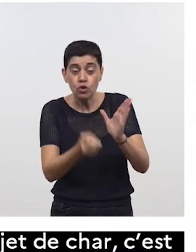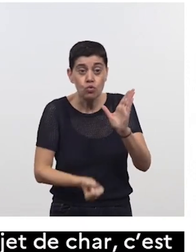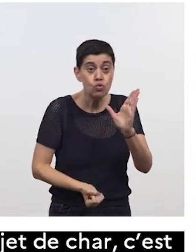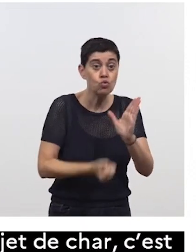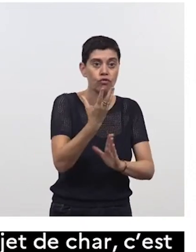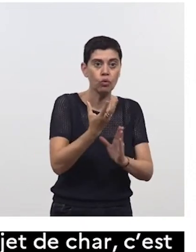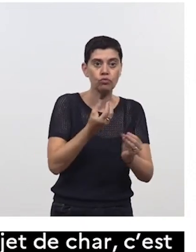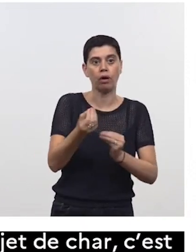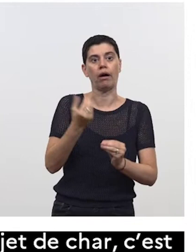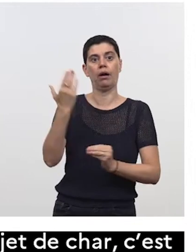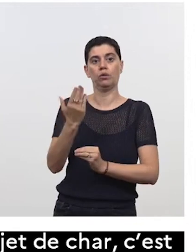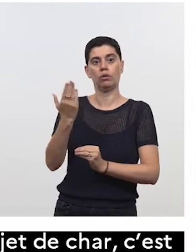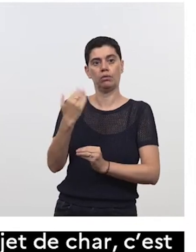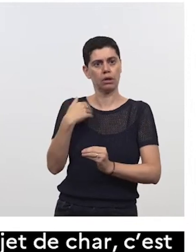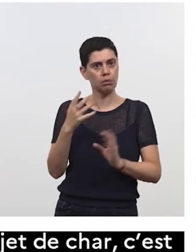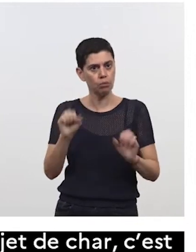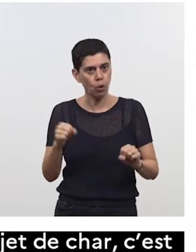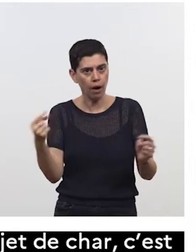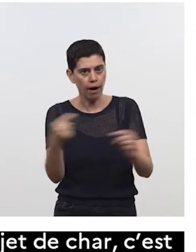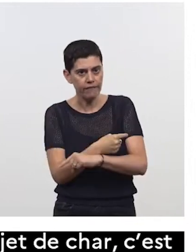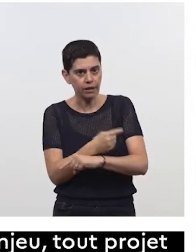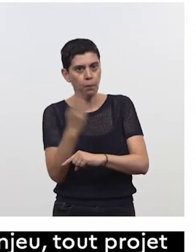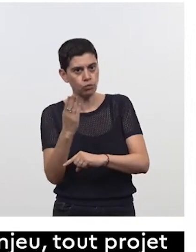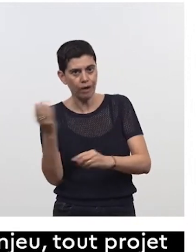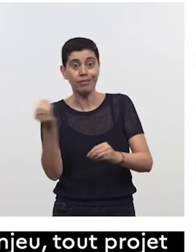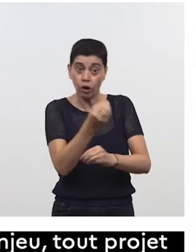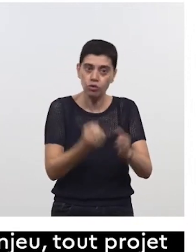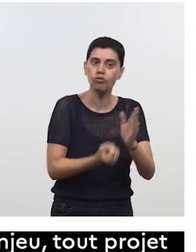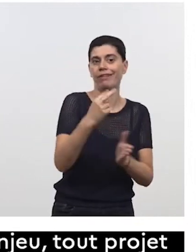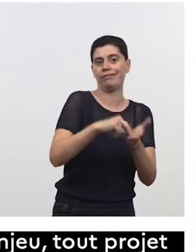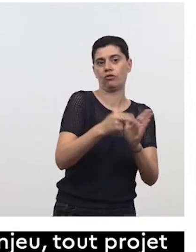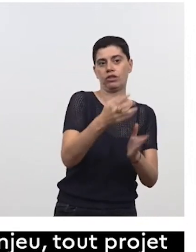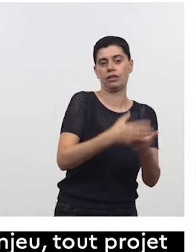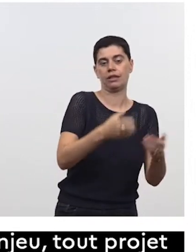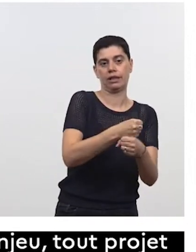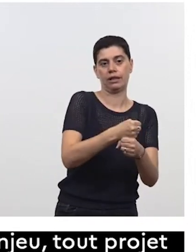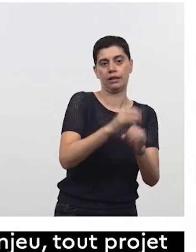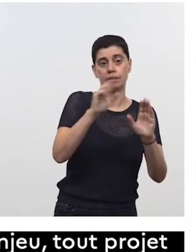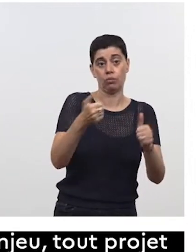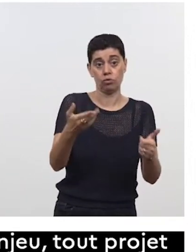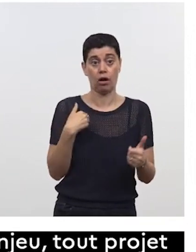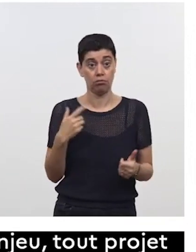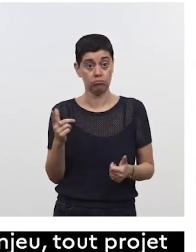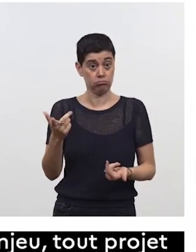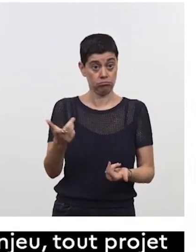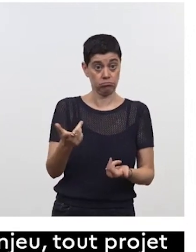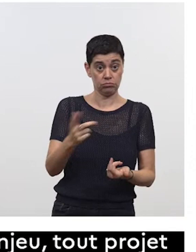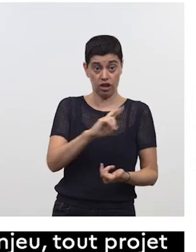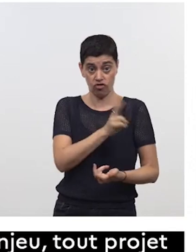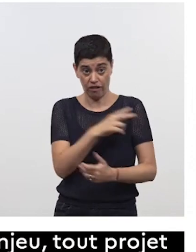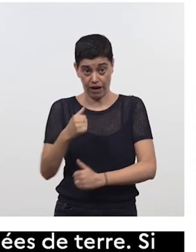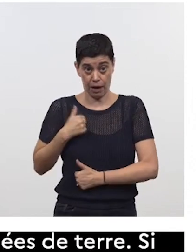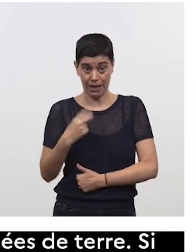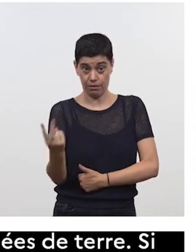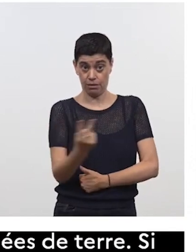parfois c'est vrai, mais parfois ce n pas vrai. Et donc, c'est pour ça que le document qui a été signé par les deux chefs d'état-major de'armée de terre, il constitue le cadre qui